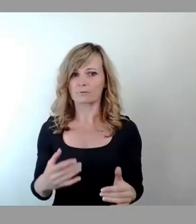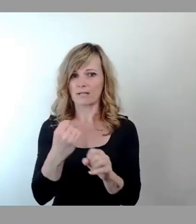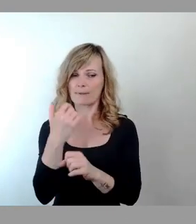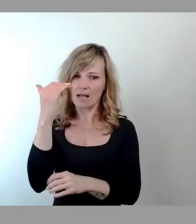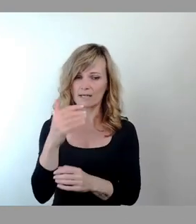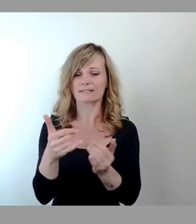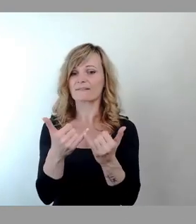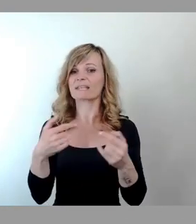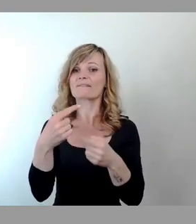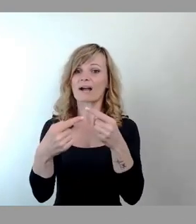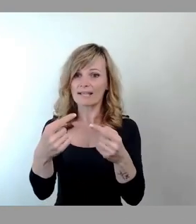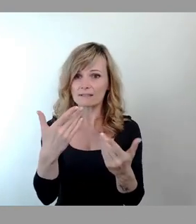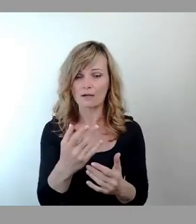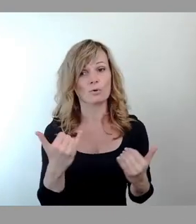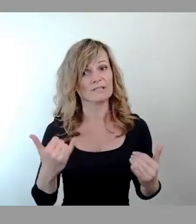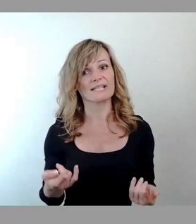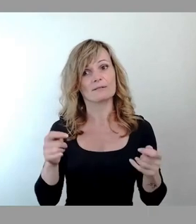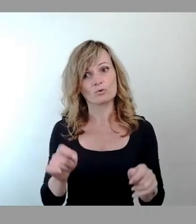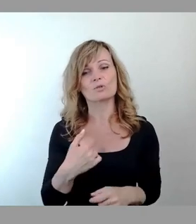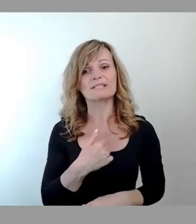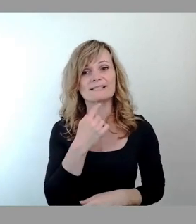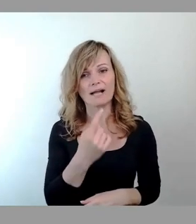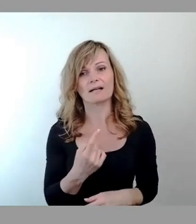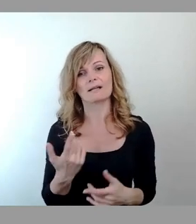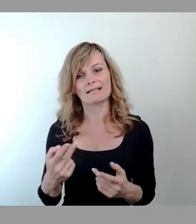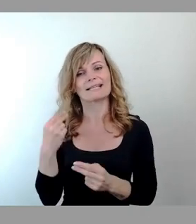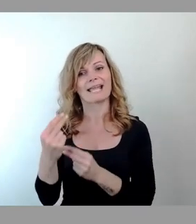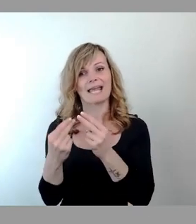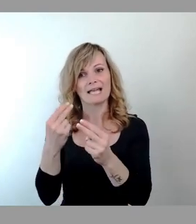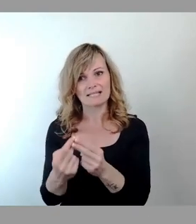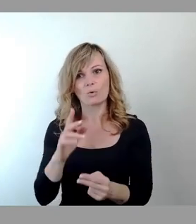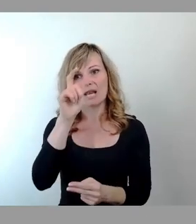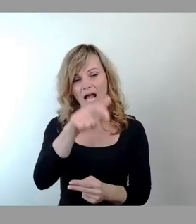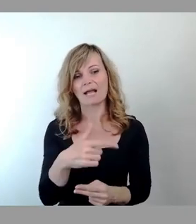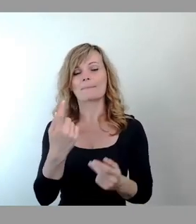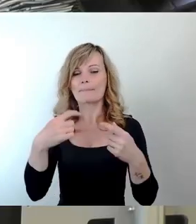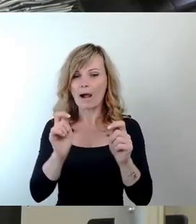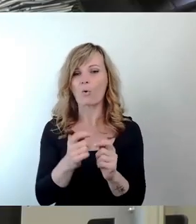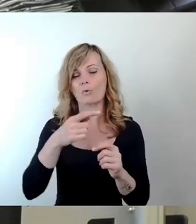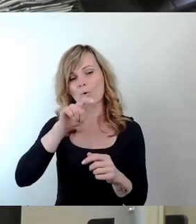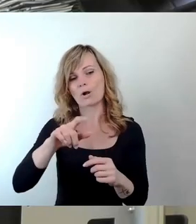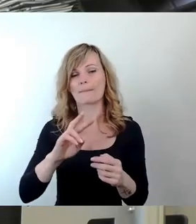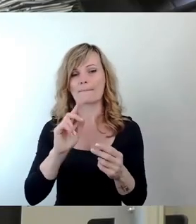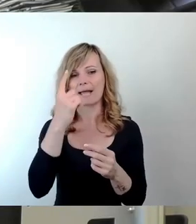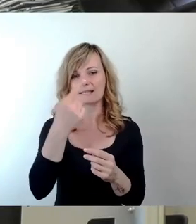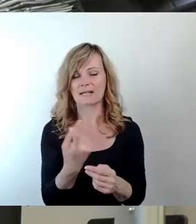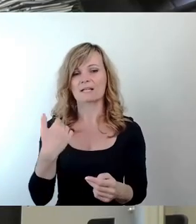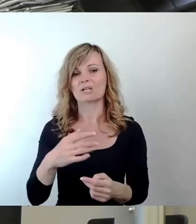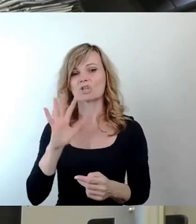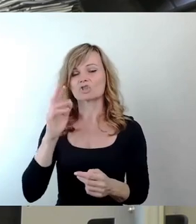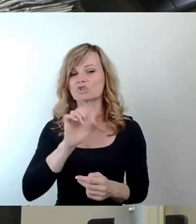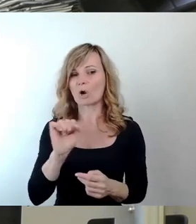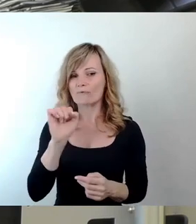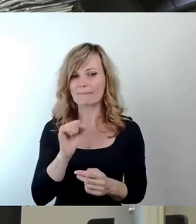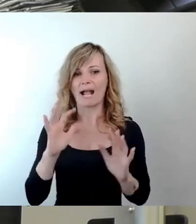weiter. ich sage jetzt mal zum Schluss, Generationen an Baubürgermeistern haben die Sanierung der Stauffenbergall nicht hinbekommen. Ich habe